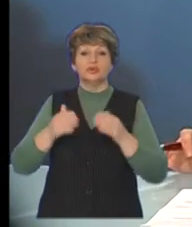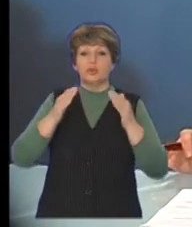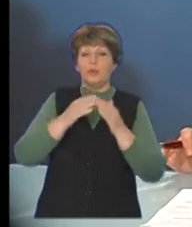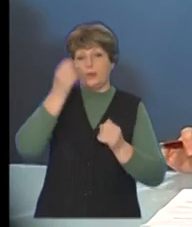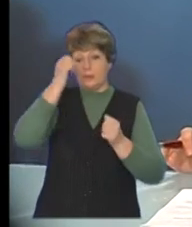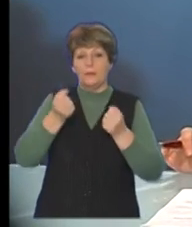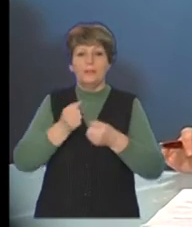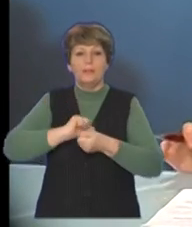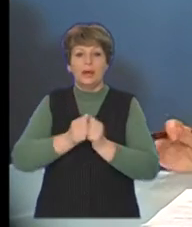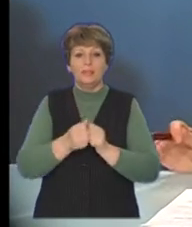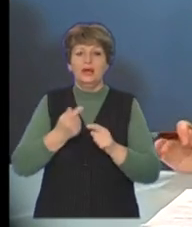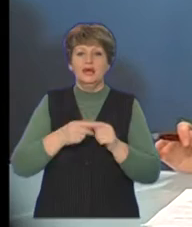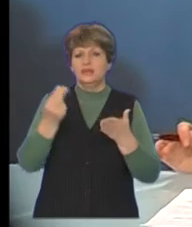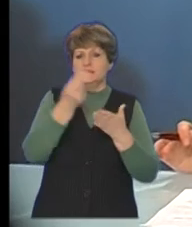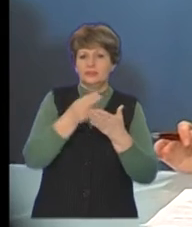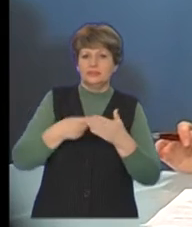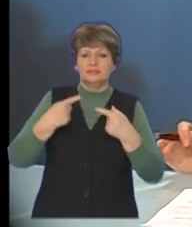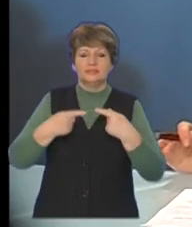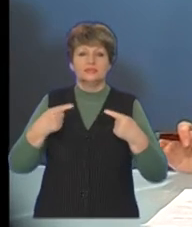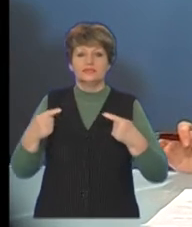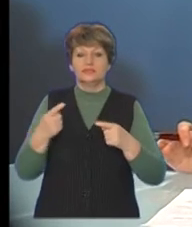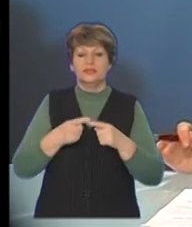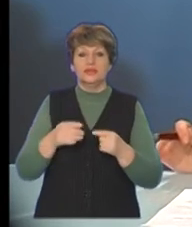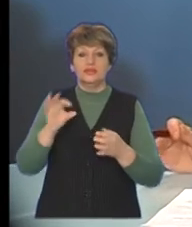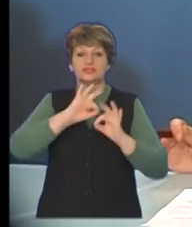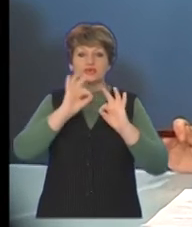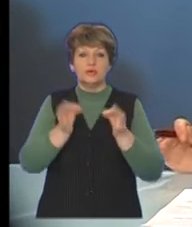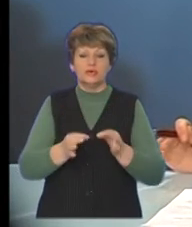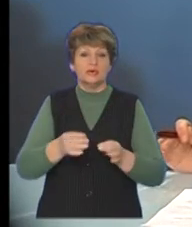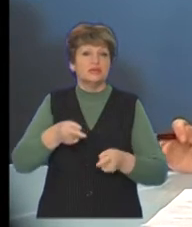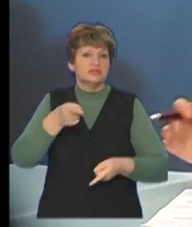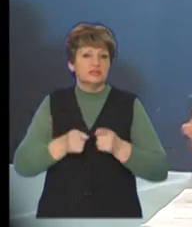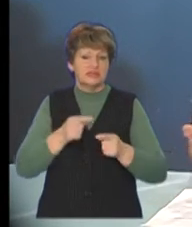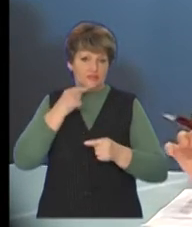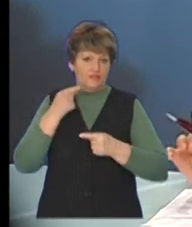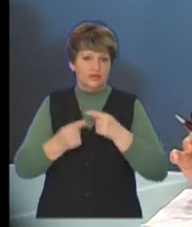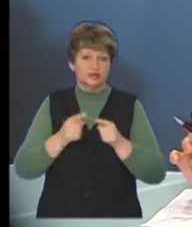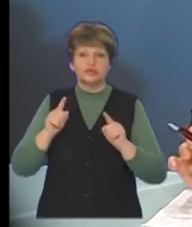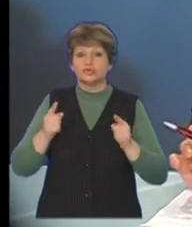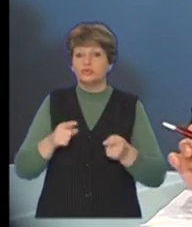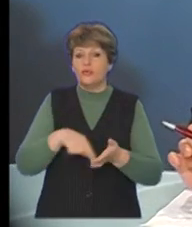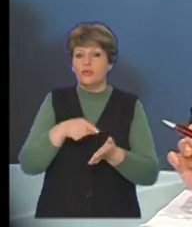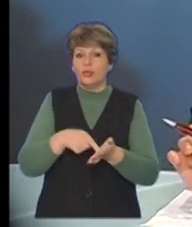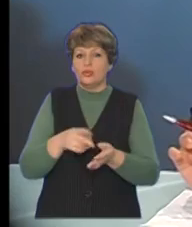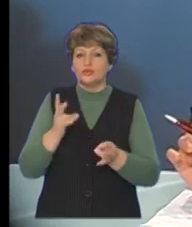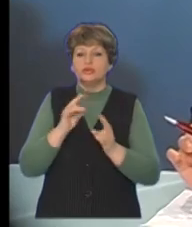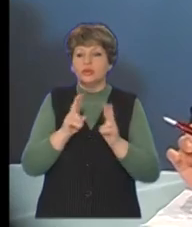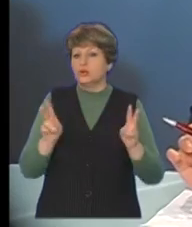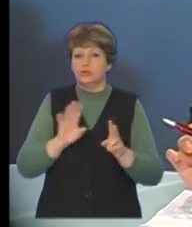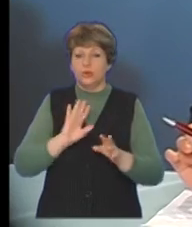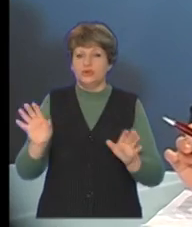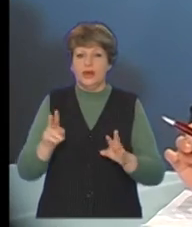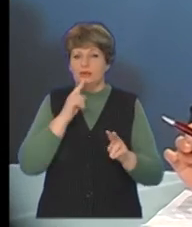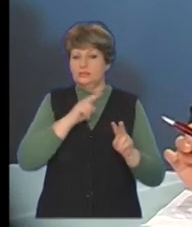'ятниках. Це і портрети, і пейзажі, і таке маторське мистецтво справді вічне. Чому у місті ніхто не бореться із такою